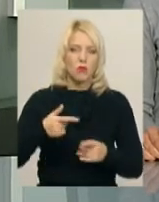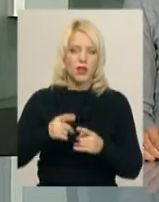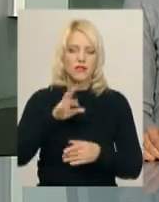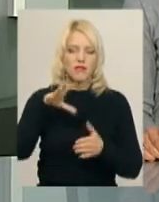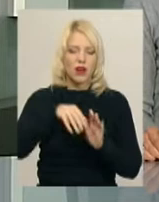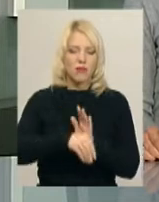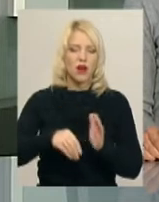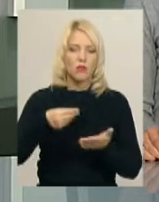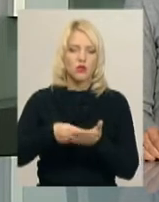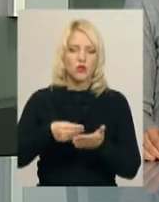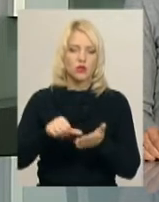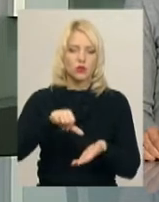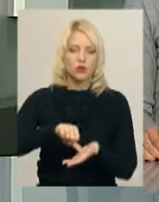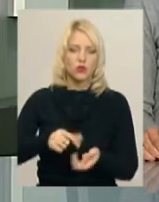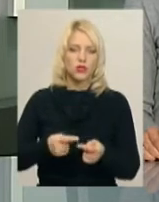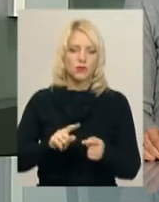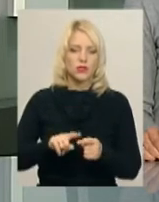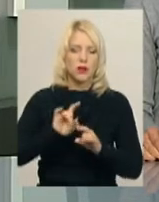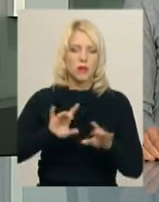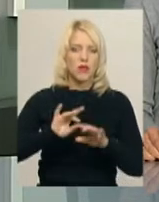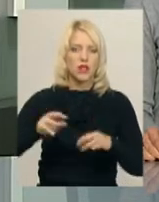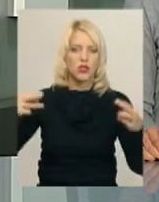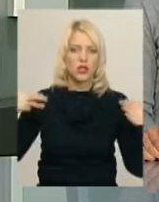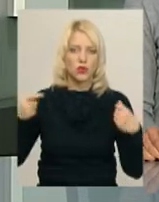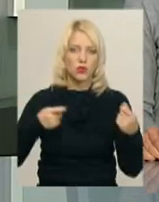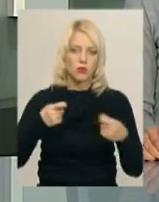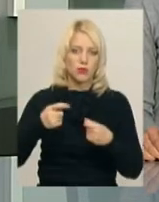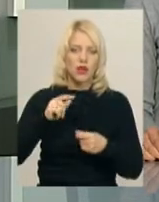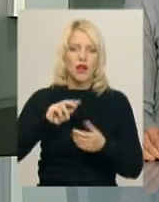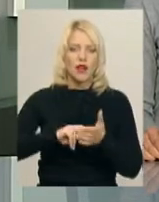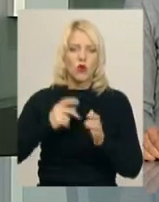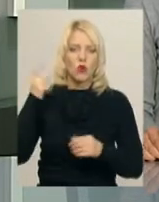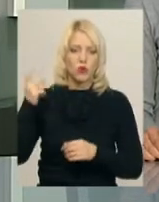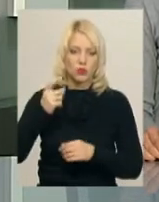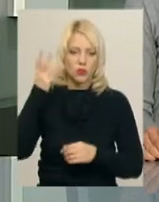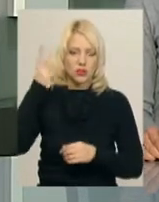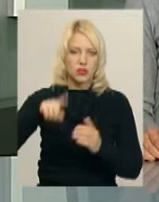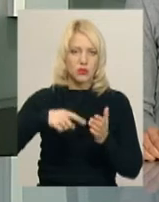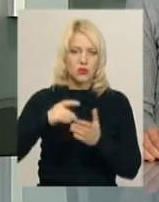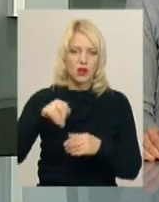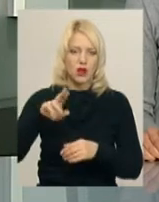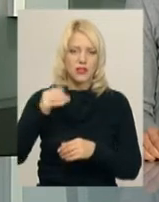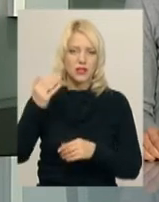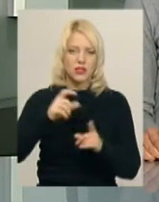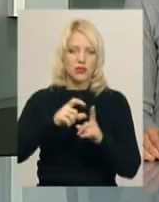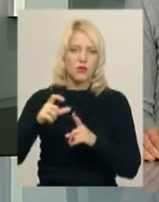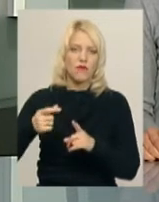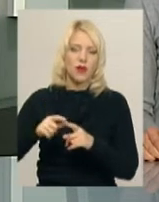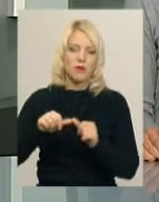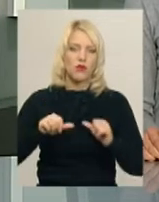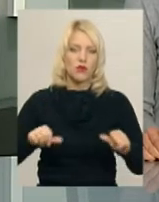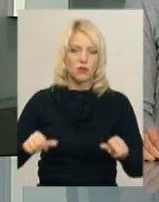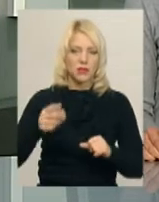бюджету участі. Про це повідомила начальник управління економіки Хмельницької міської ради Оксана Новодон. За її словами, на комісії у